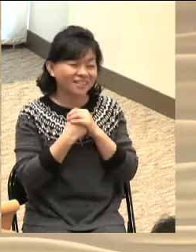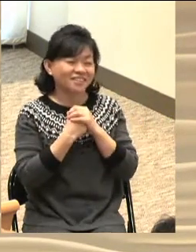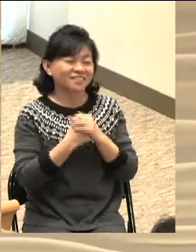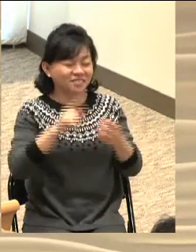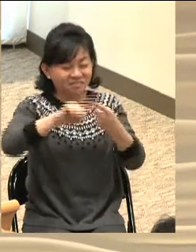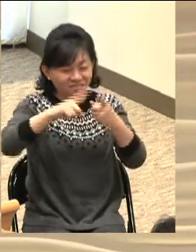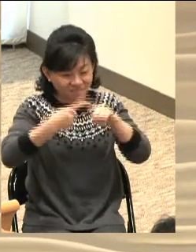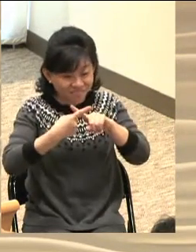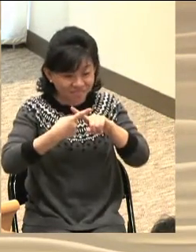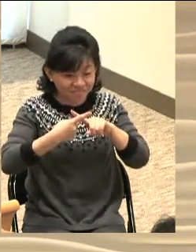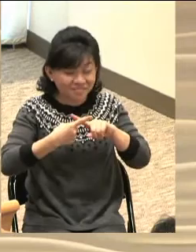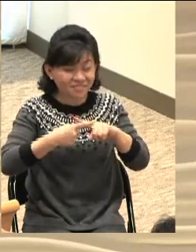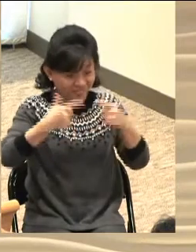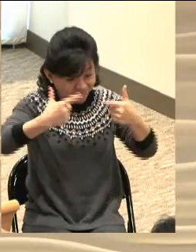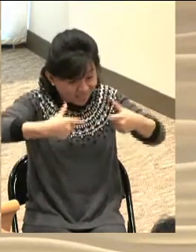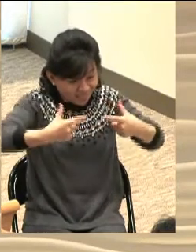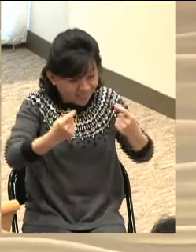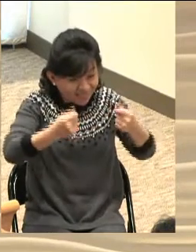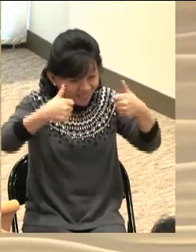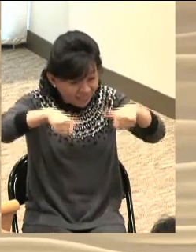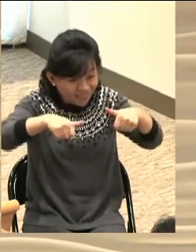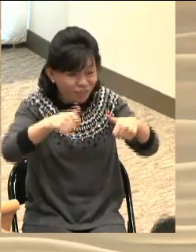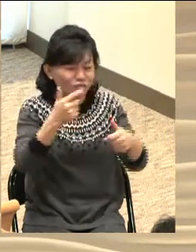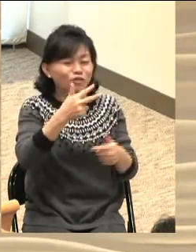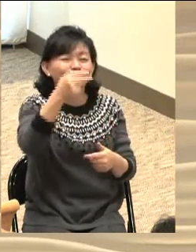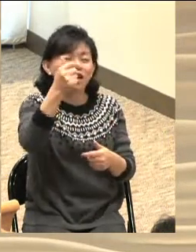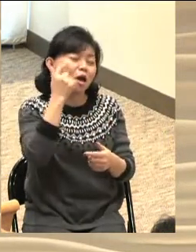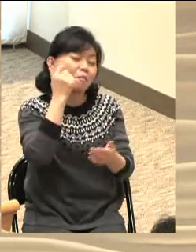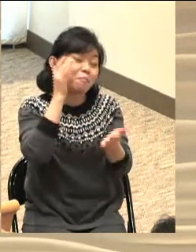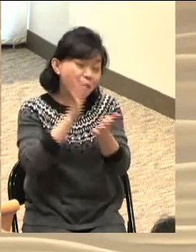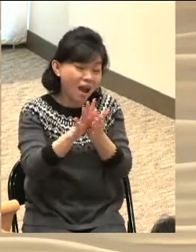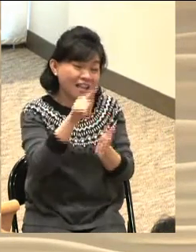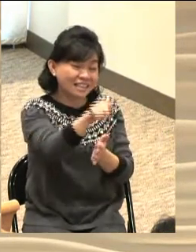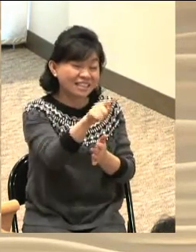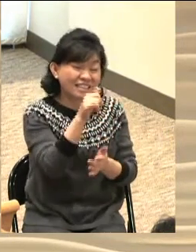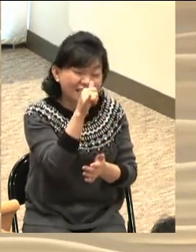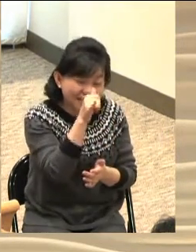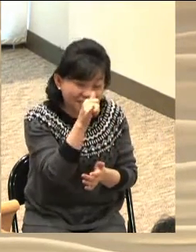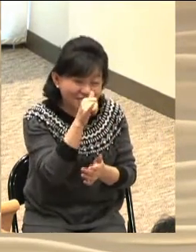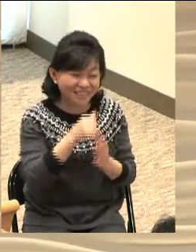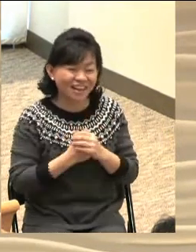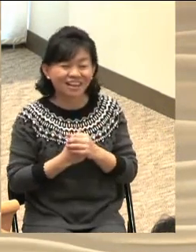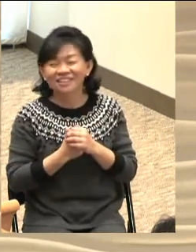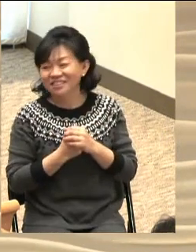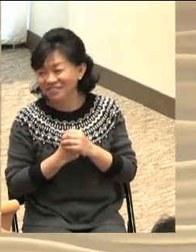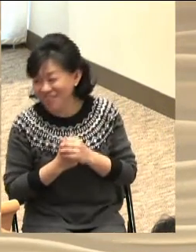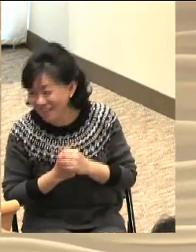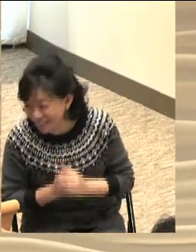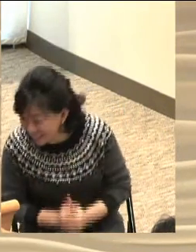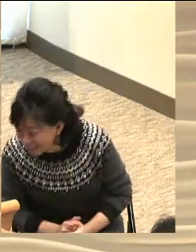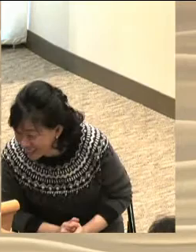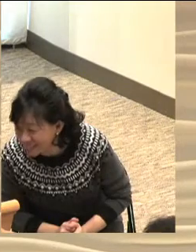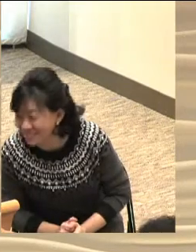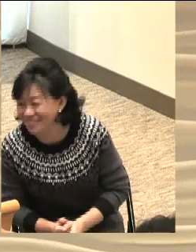앞뒤 좌우 있는 분들에게 주님의 평화가 당신께 있습니다. 이렇게 축복을 좀 해주십시오.